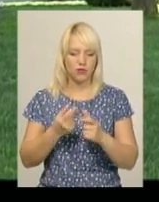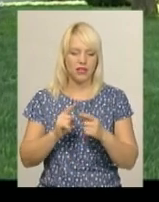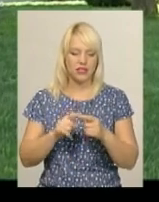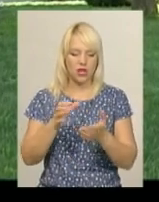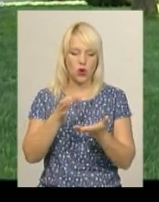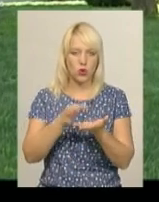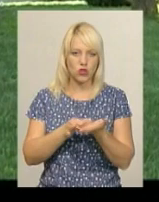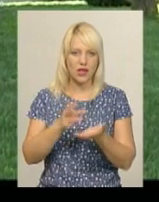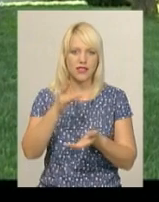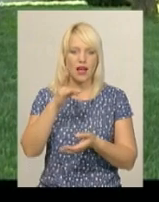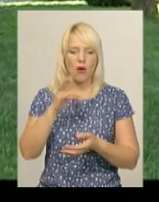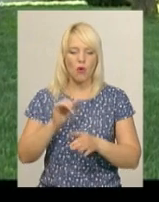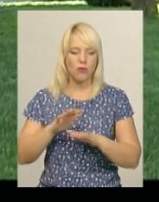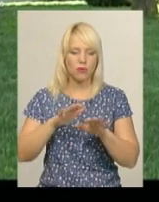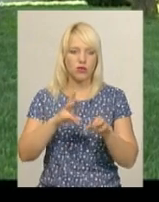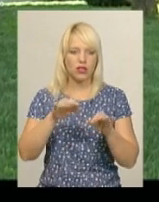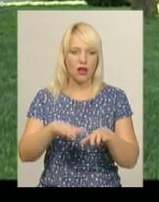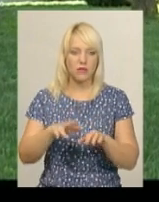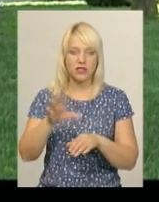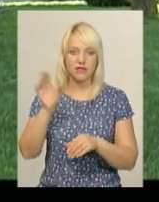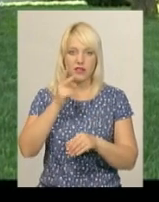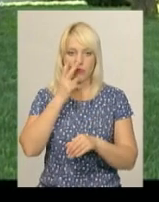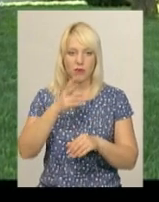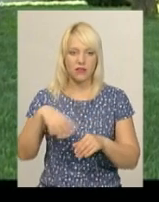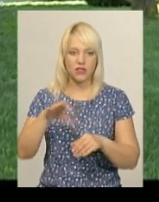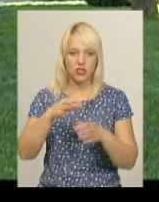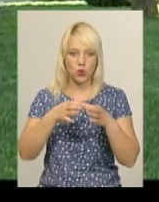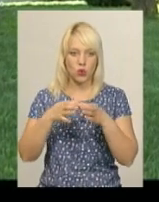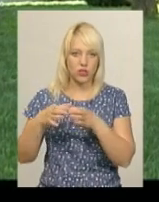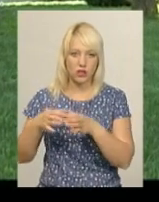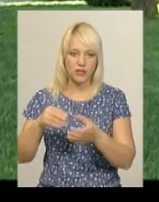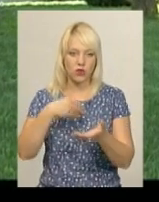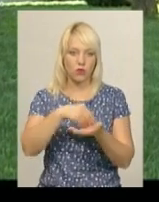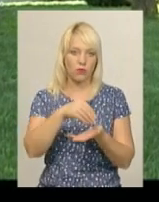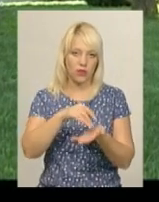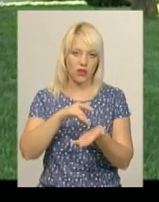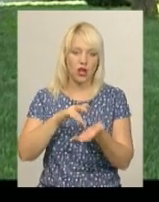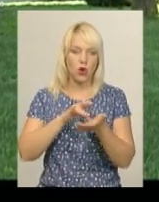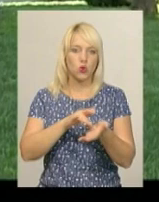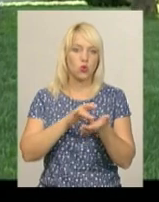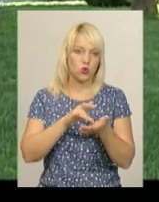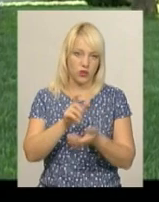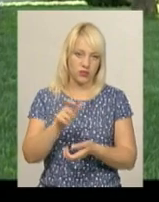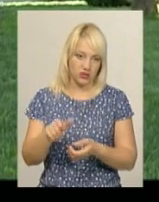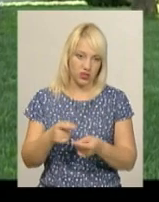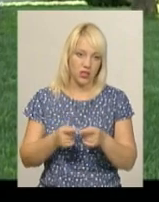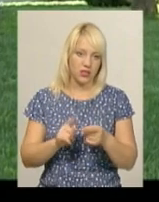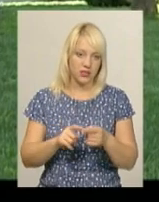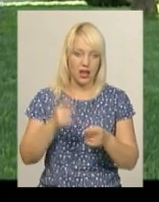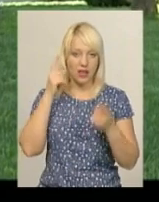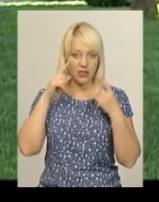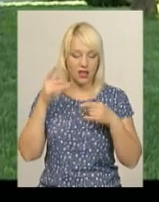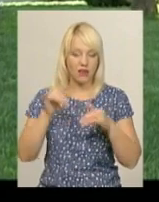коли прибули на місце, побачили, що усі кружальці розкупили туристи. Ідея дуже швидко поширилася по світу.